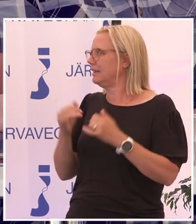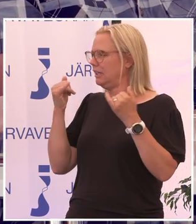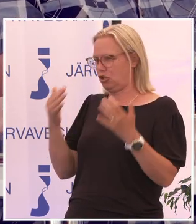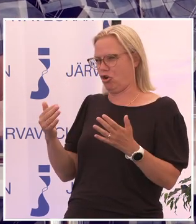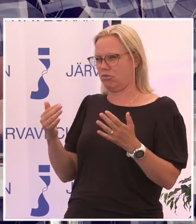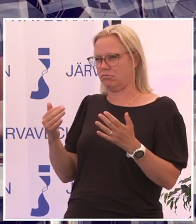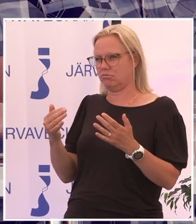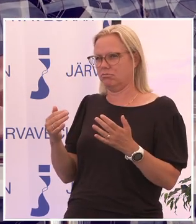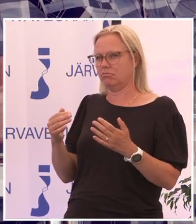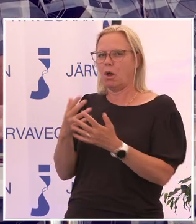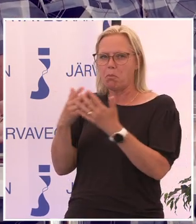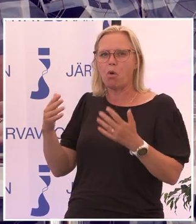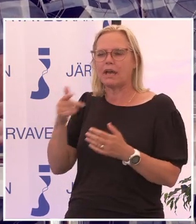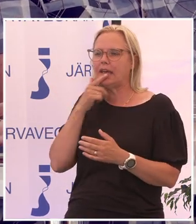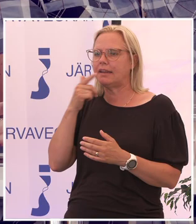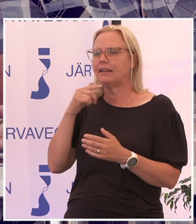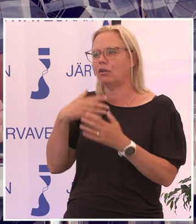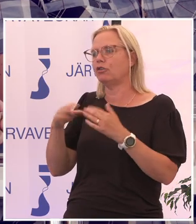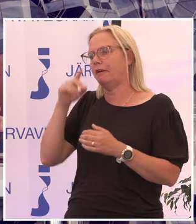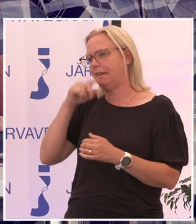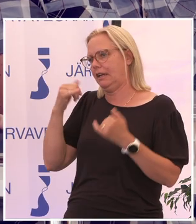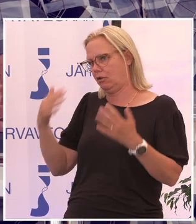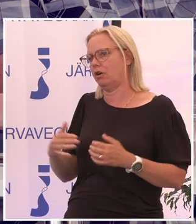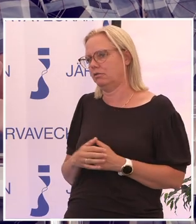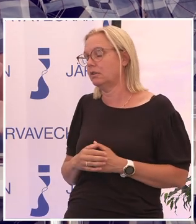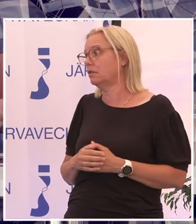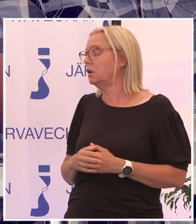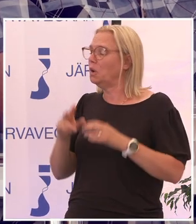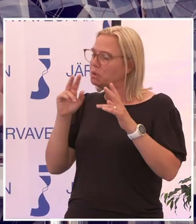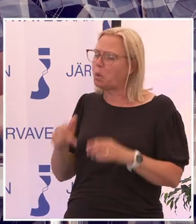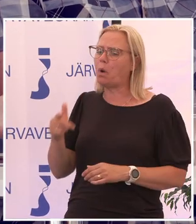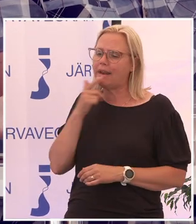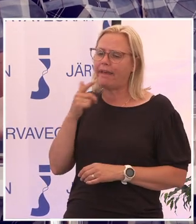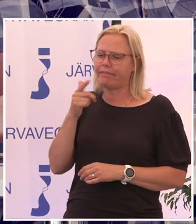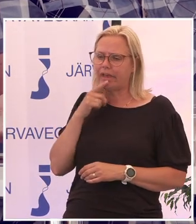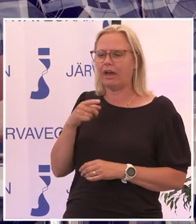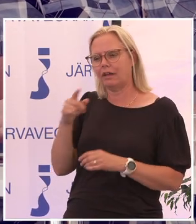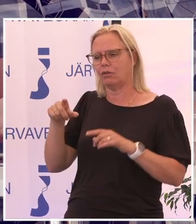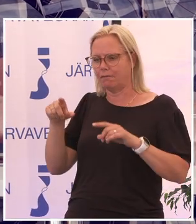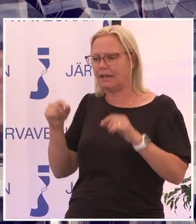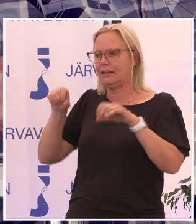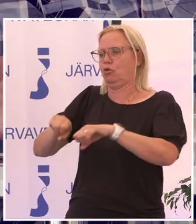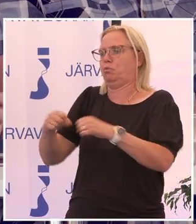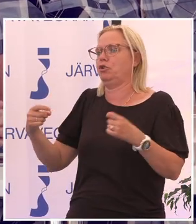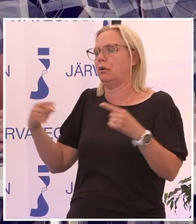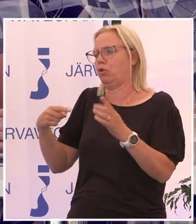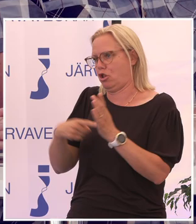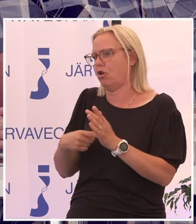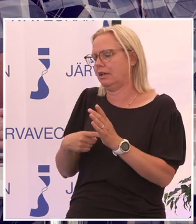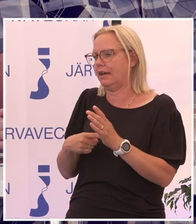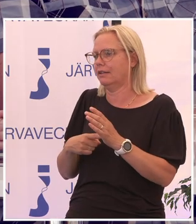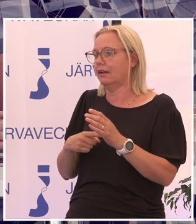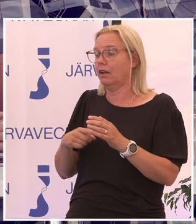är många rädda för att göra fel. Så rädda att man då väljer att bryta mot lagen och att